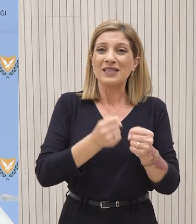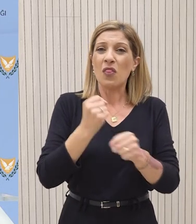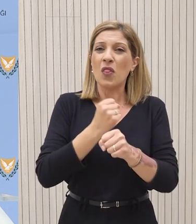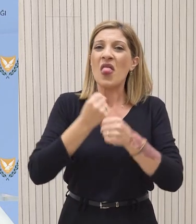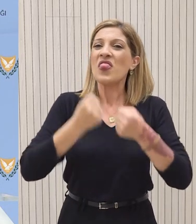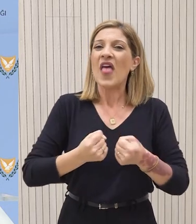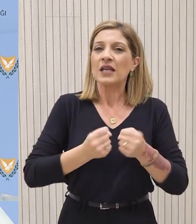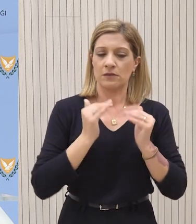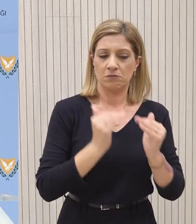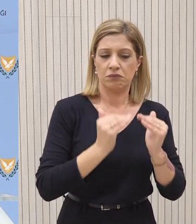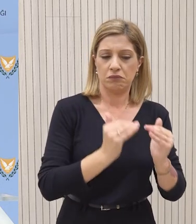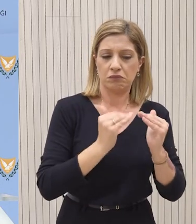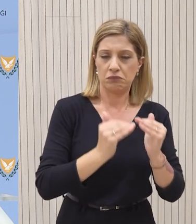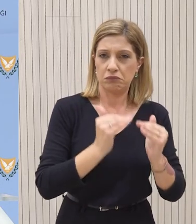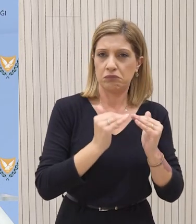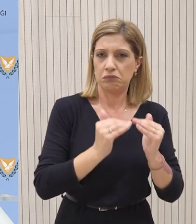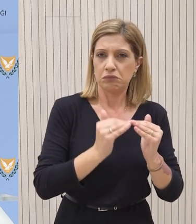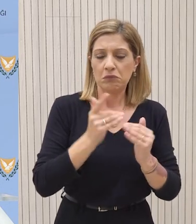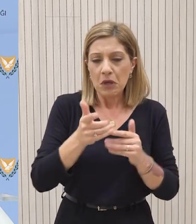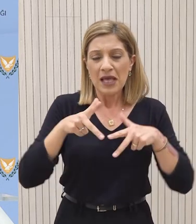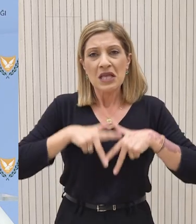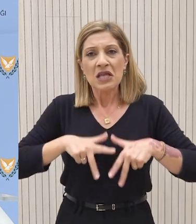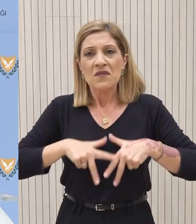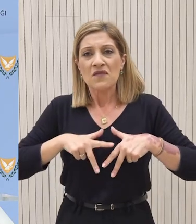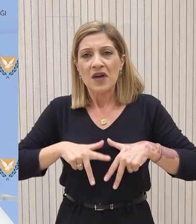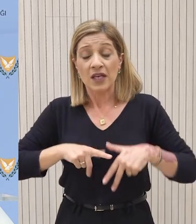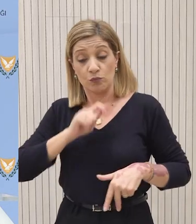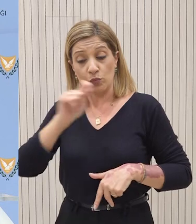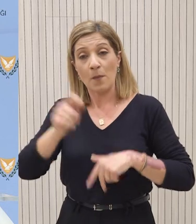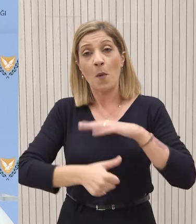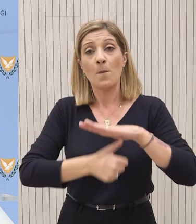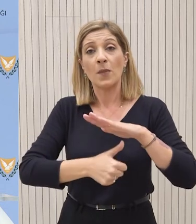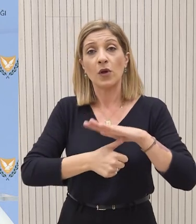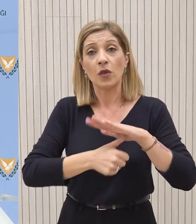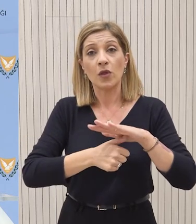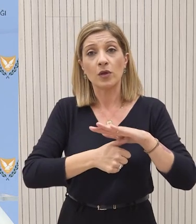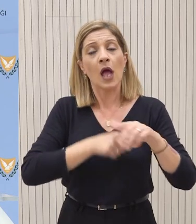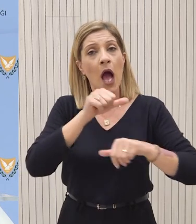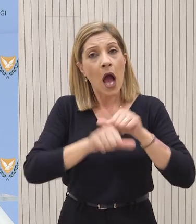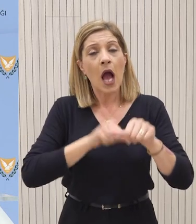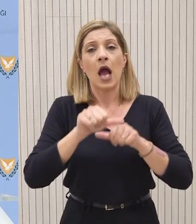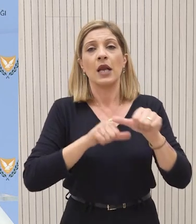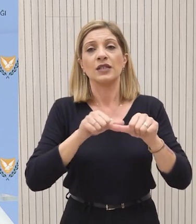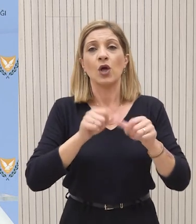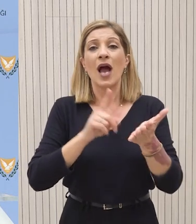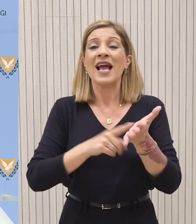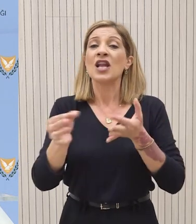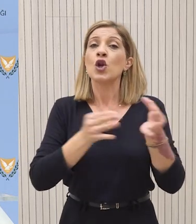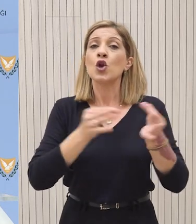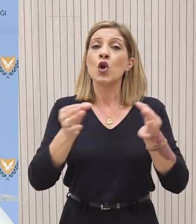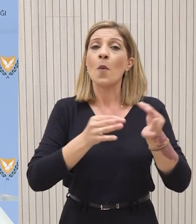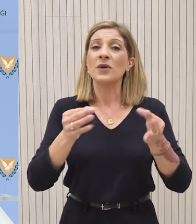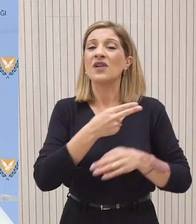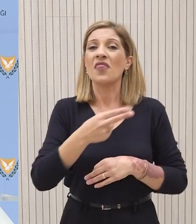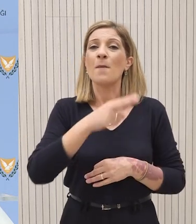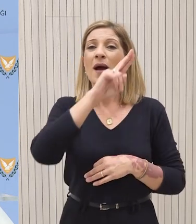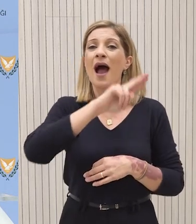Αντιπρόσωπων νομοσχέδιο, το οποίο η υφιστάμινη κυβέρνηση, με οδηγίες του Πρόεδρου της Δημοκρατίας, έχει αποσύρει. Δηλαδή, το νομοσχέδιο για κατάργηση του